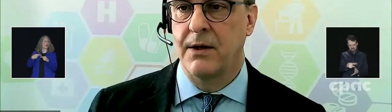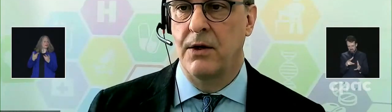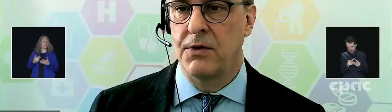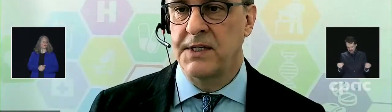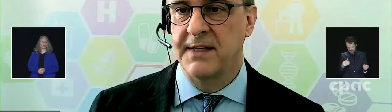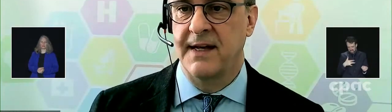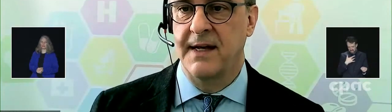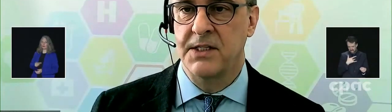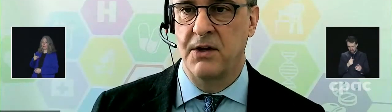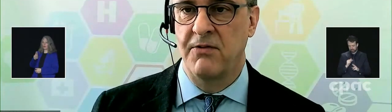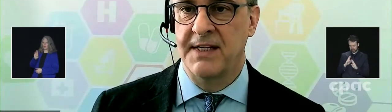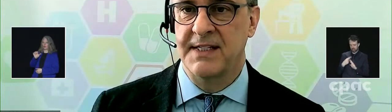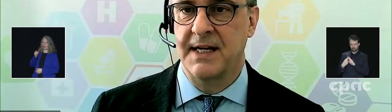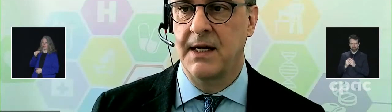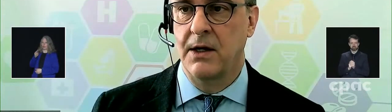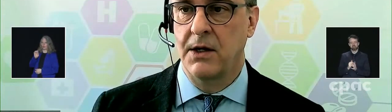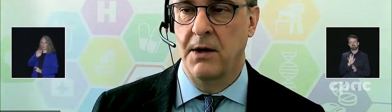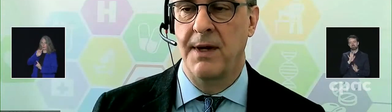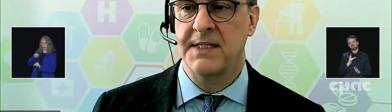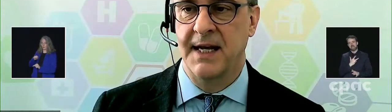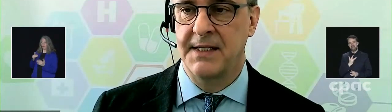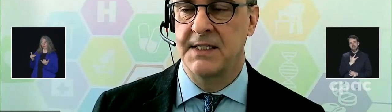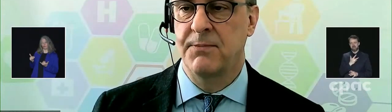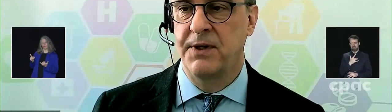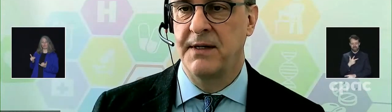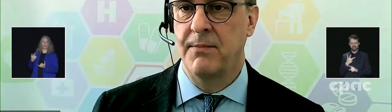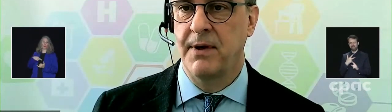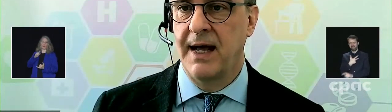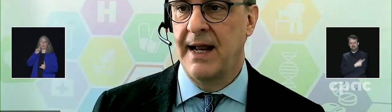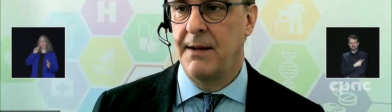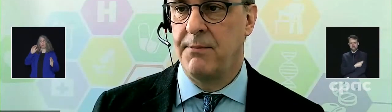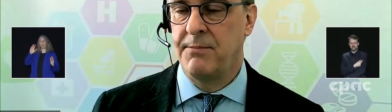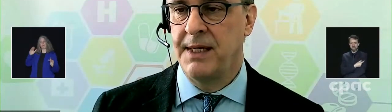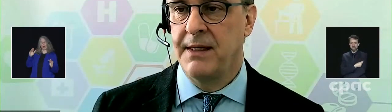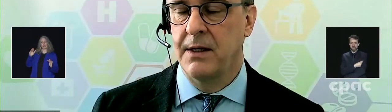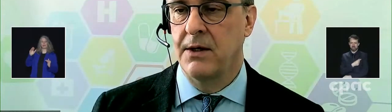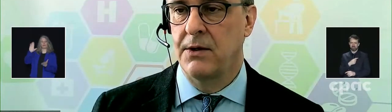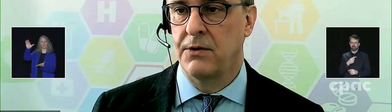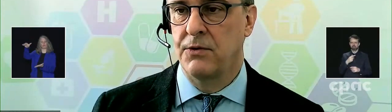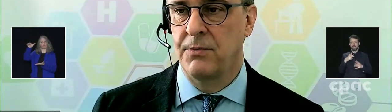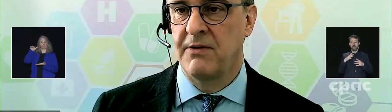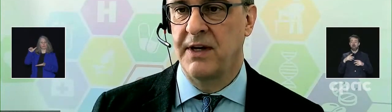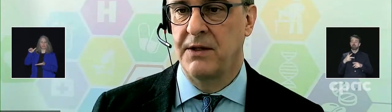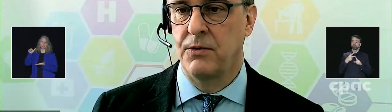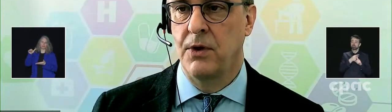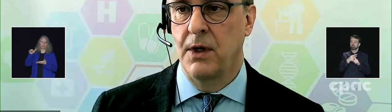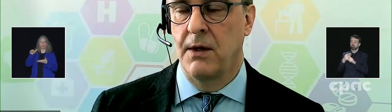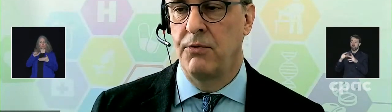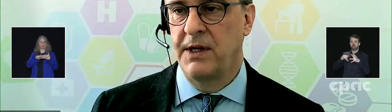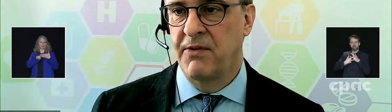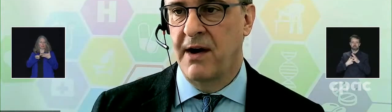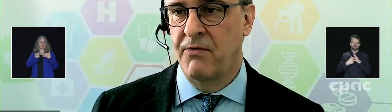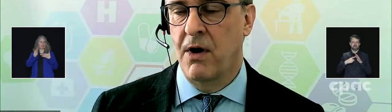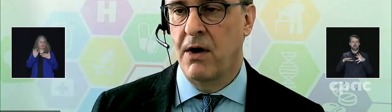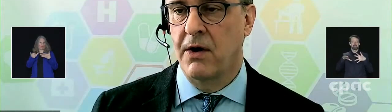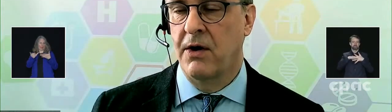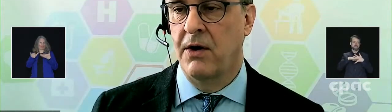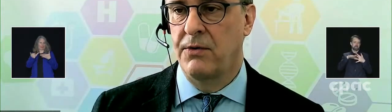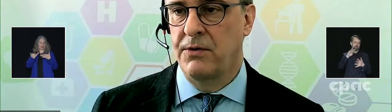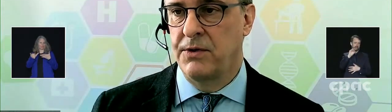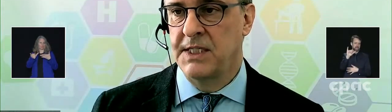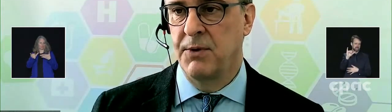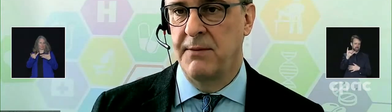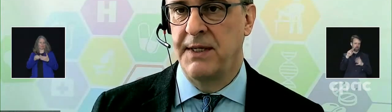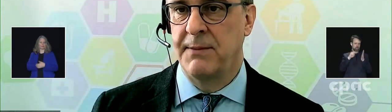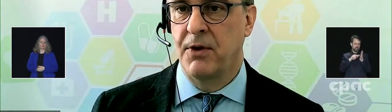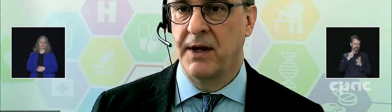Actuellement, on s'attend à ce que le vaccin commence à être disponible à la mi-mai 2022. Puis, il va y avoir